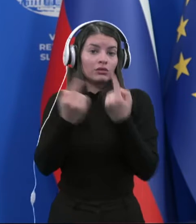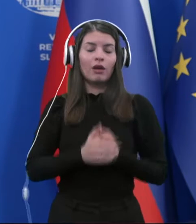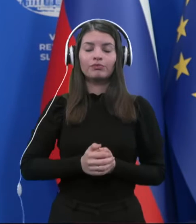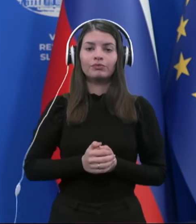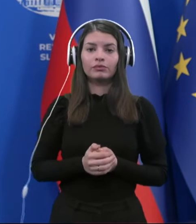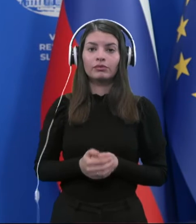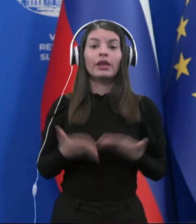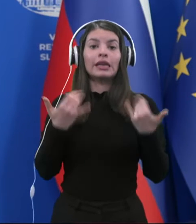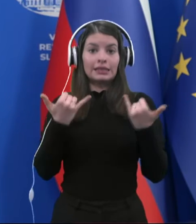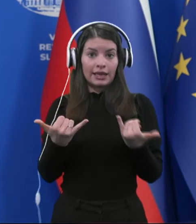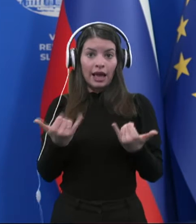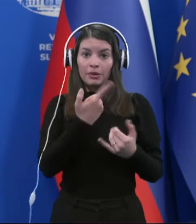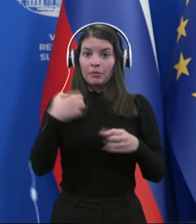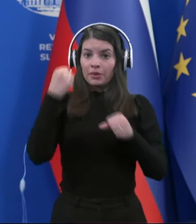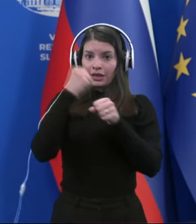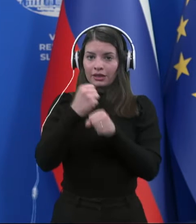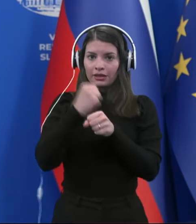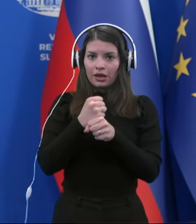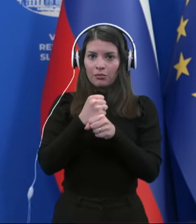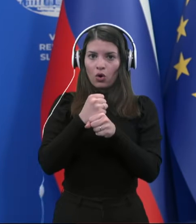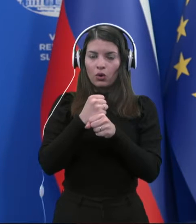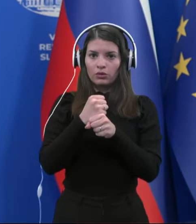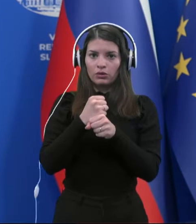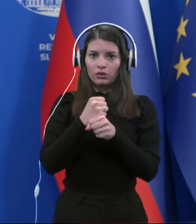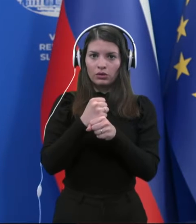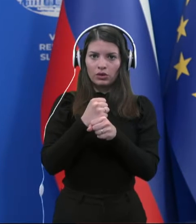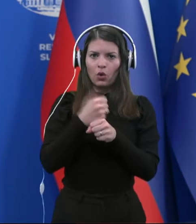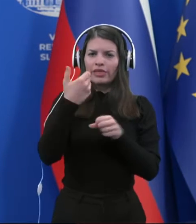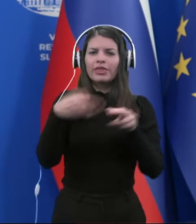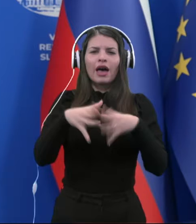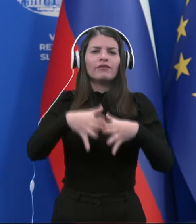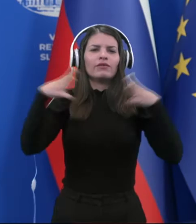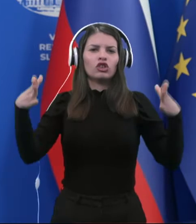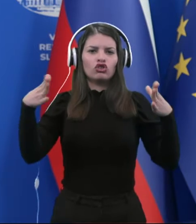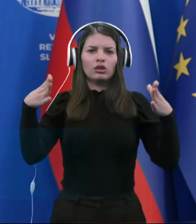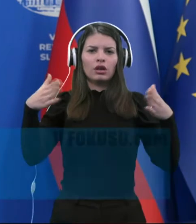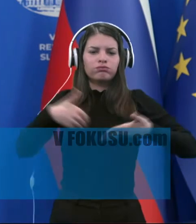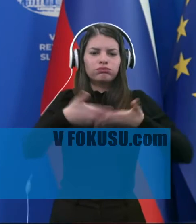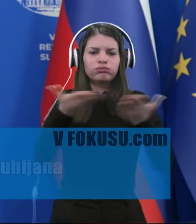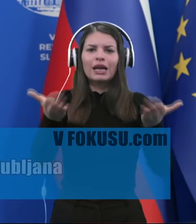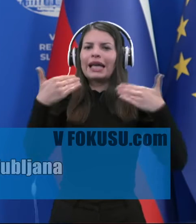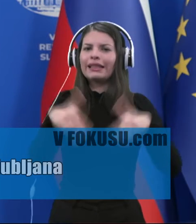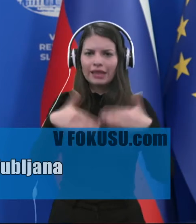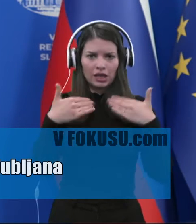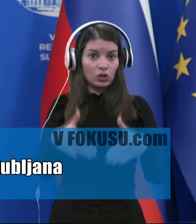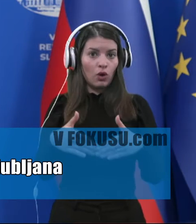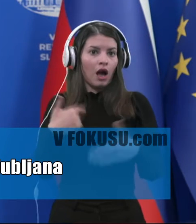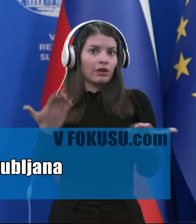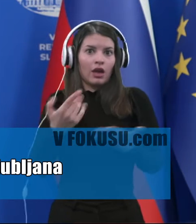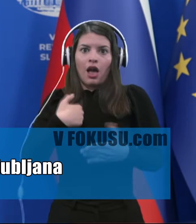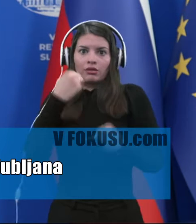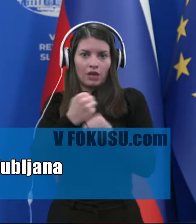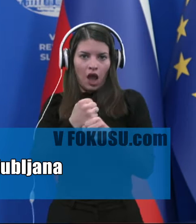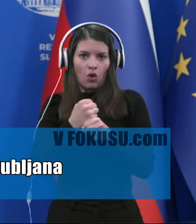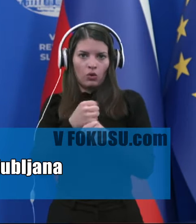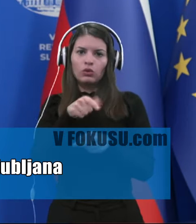Dejansko trenutno delamo v tej DTS-hali, kjer je to največja intenziva, v kateri sem katarkoli delal. Dejansko so